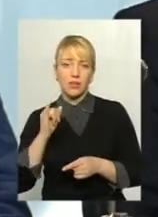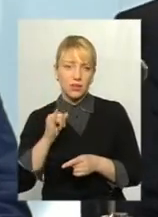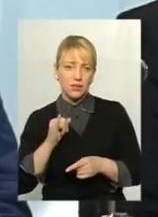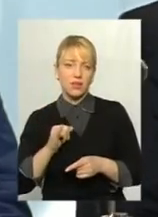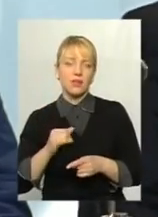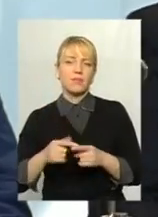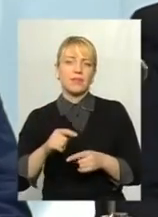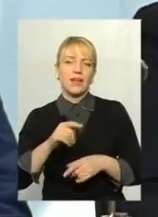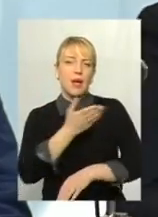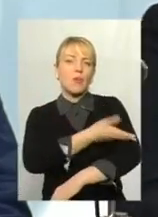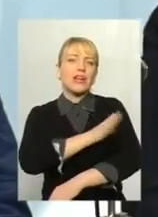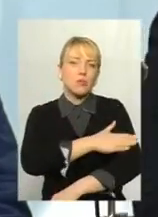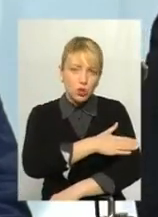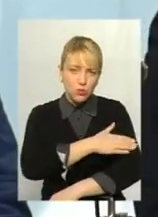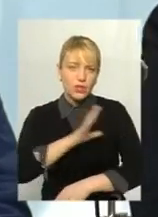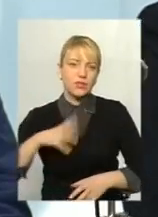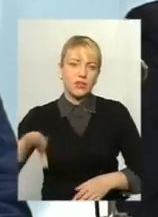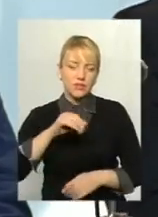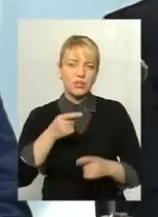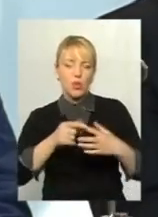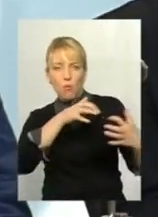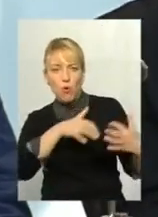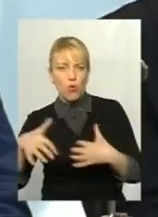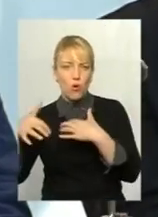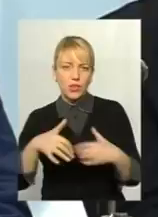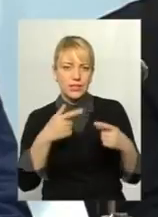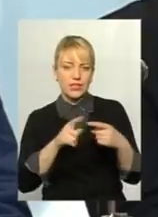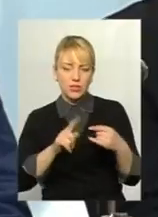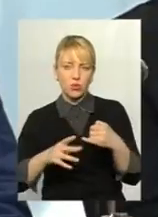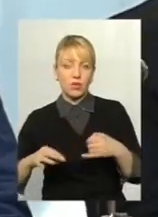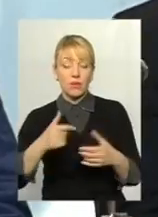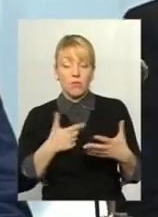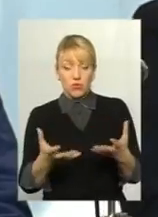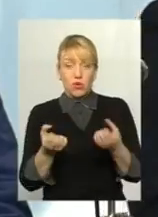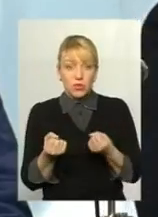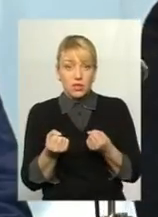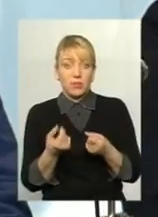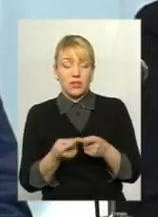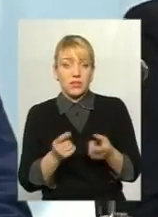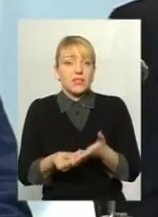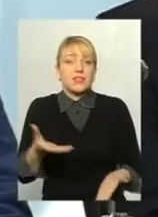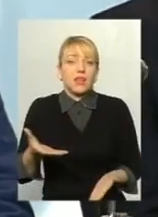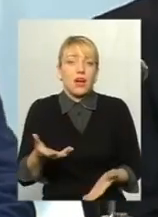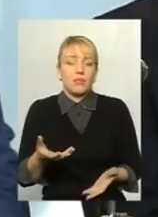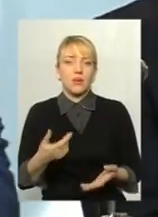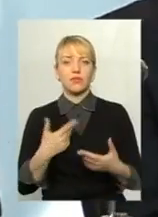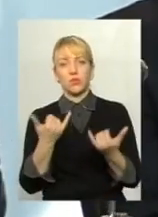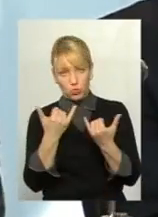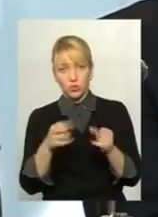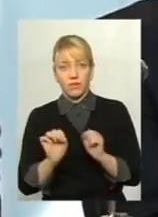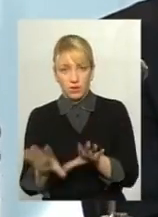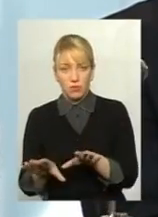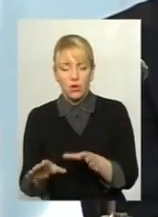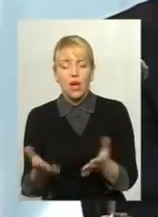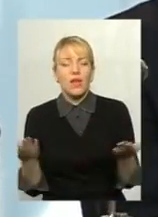Вечпосполита, всі постійно хотіли забрати цю землю. Ми отримали цей скарб і сьогодні, давайте, назад його віддамо. Але якою ціною ми його отримали?